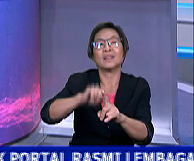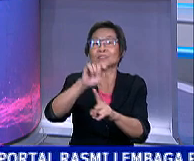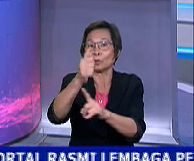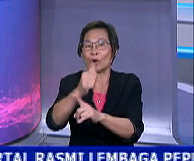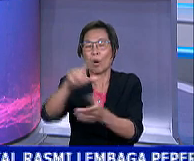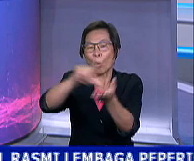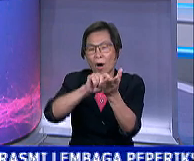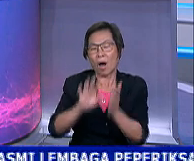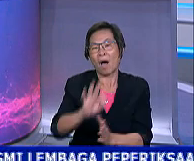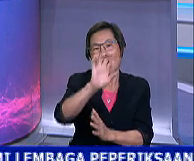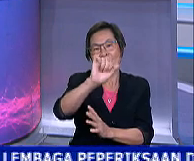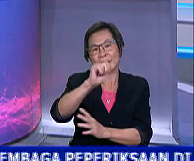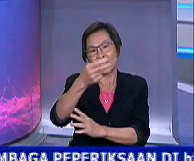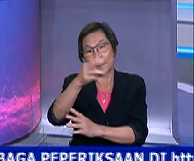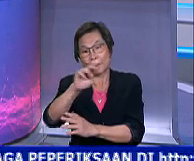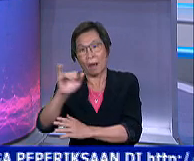punyai perinciannya.